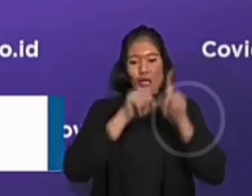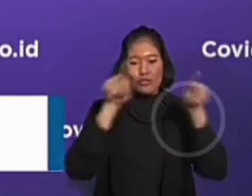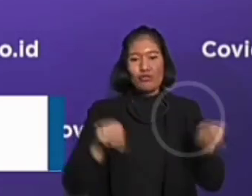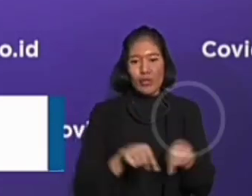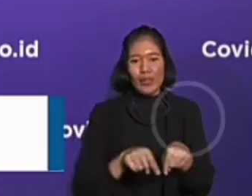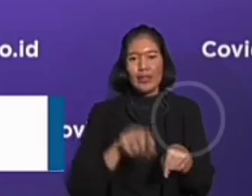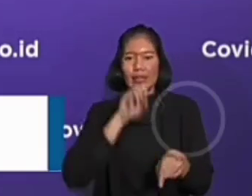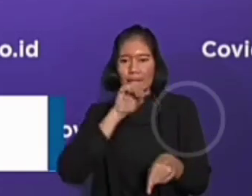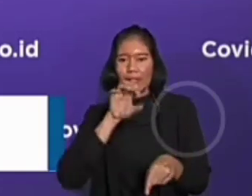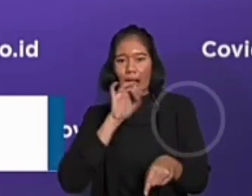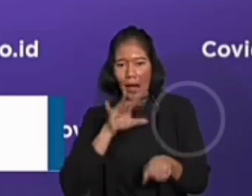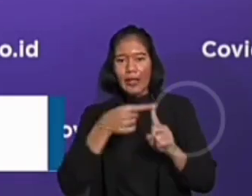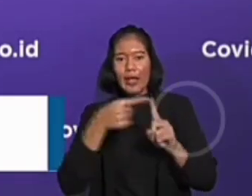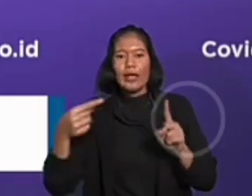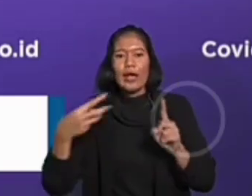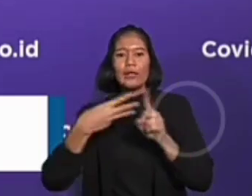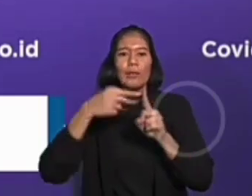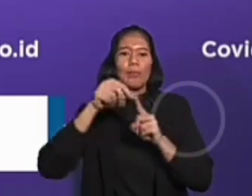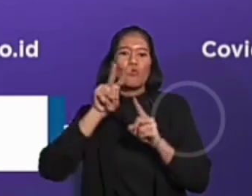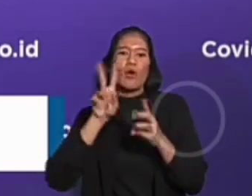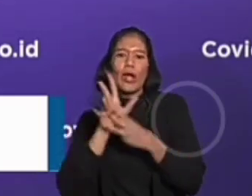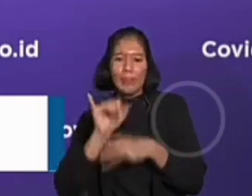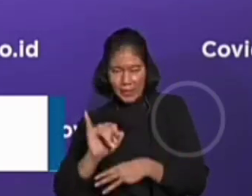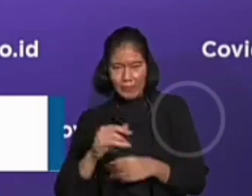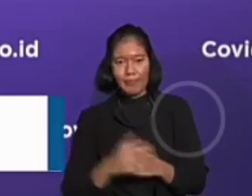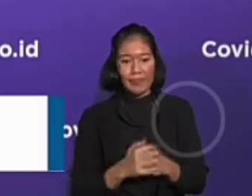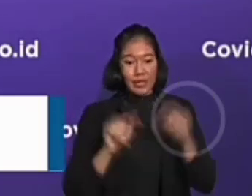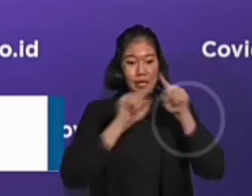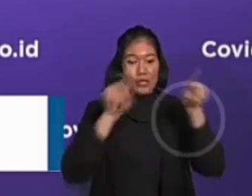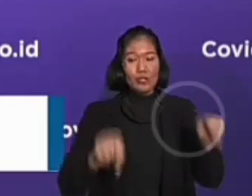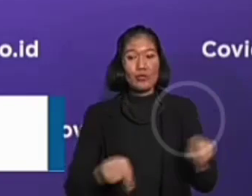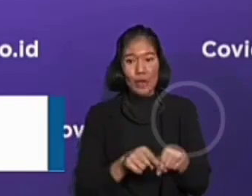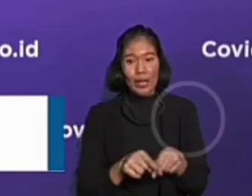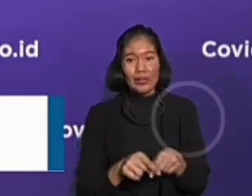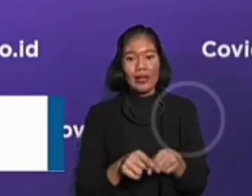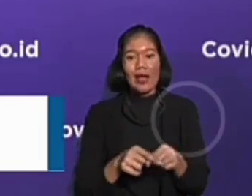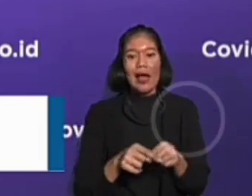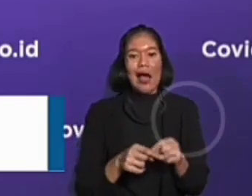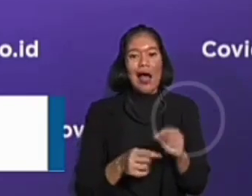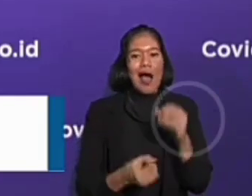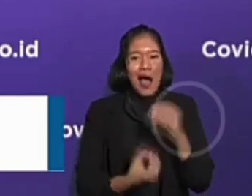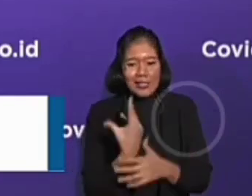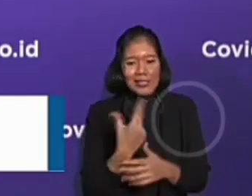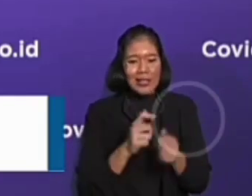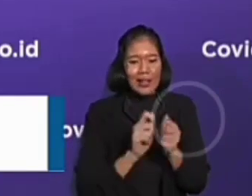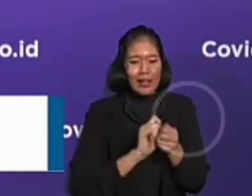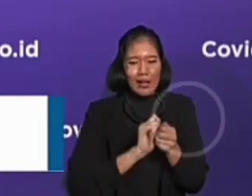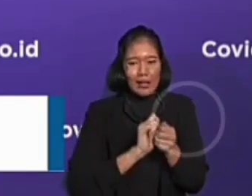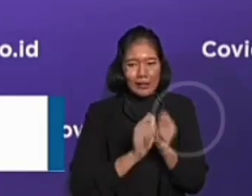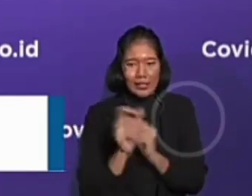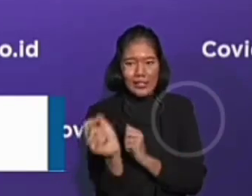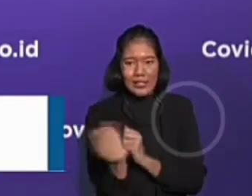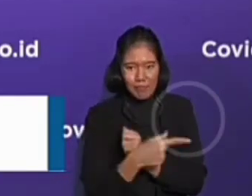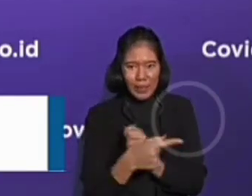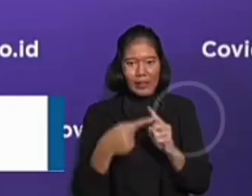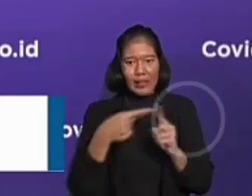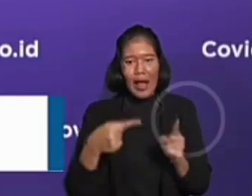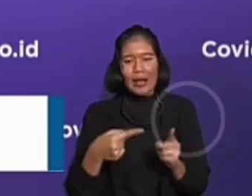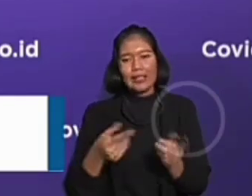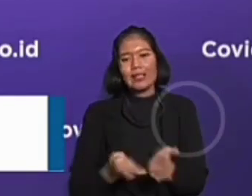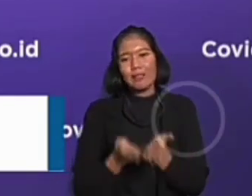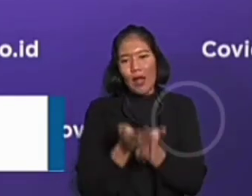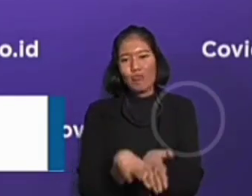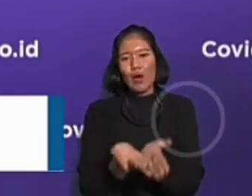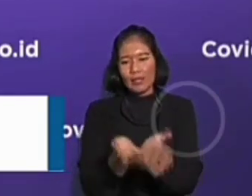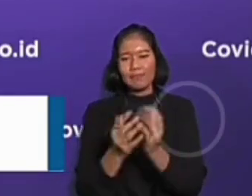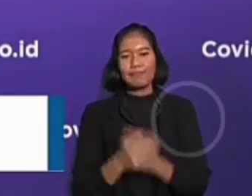BP2MI dan surat keterangan hasil rapid test dari kantor kesehatan pelabuhan. Sedangkan, bila